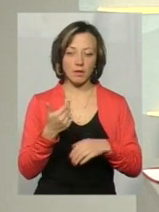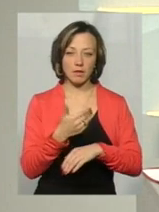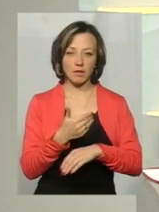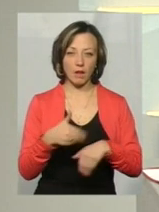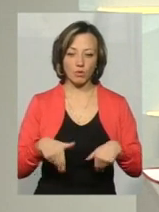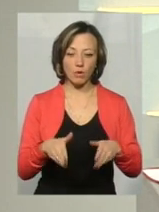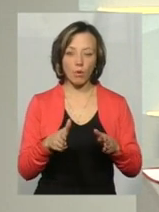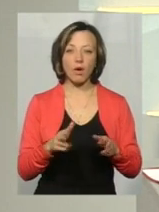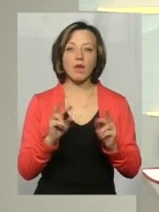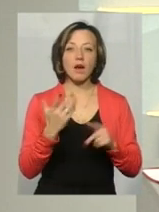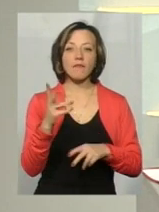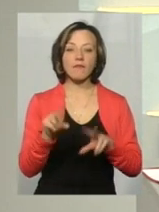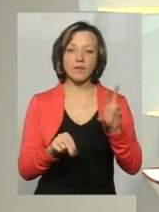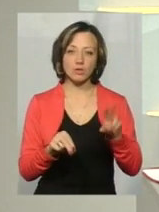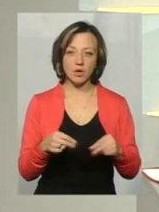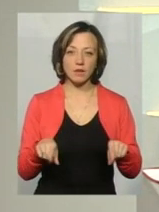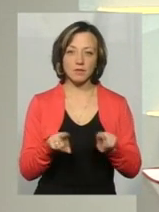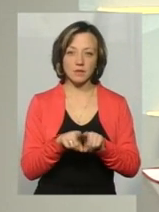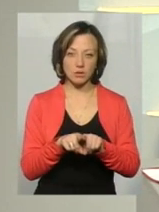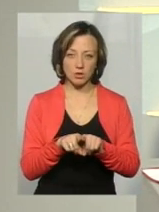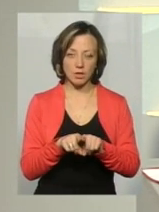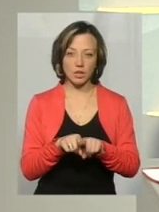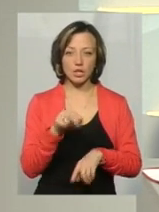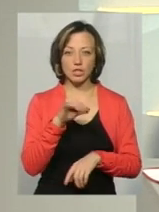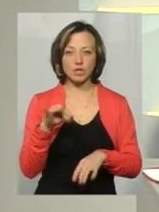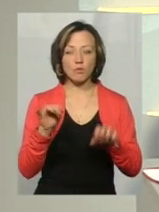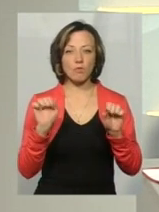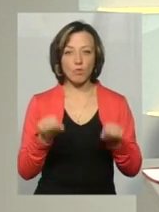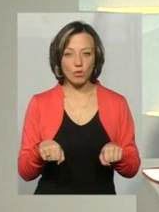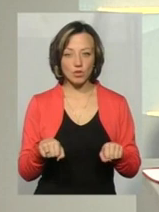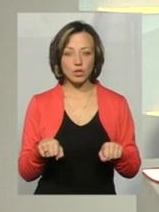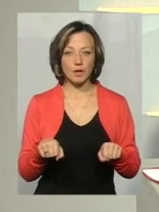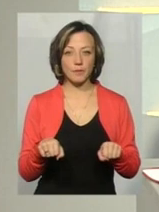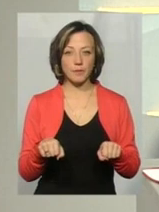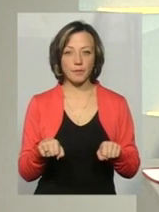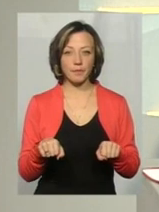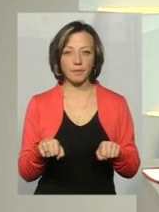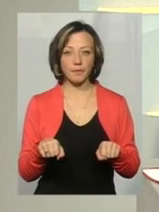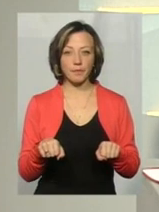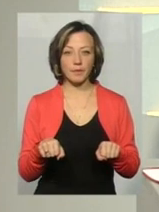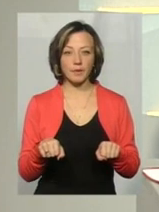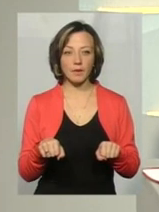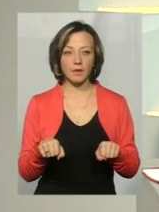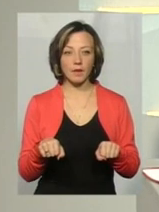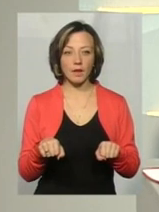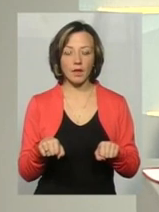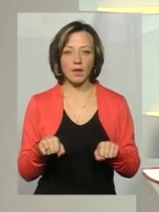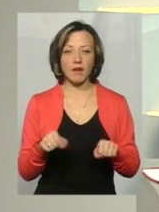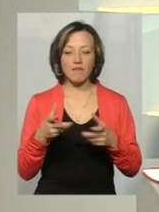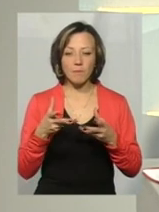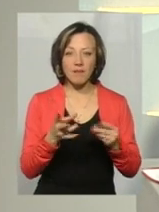Пане Роману, як ви вважаєте, все ж таки, чи може удар по гоманцю